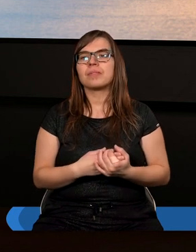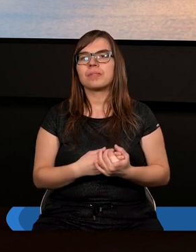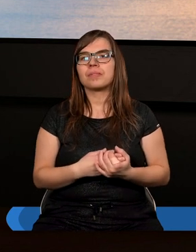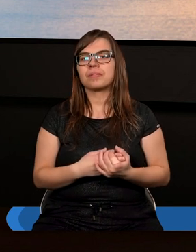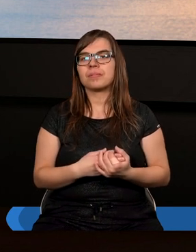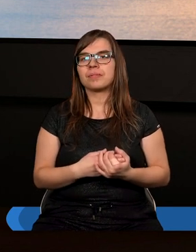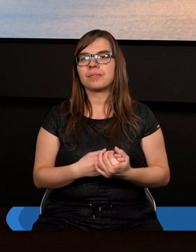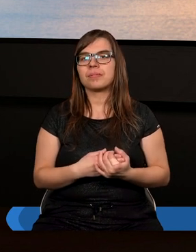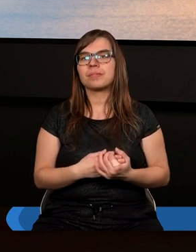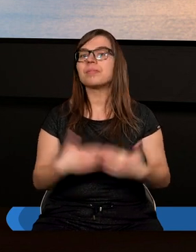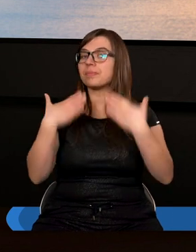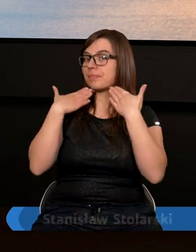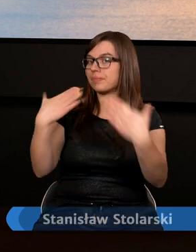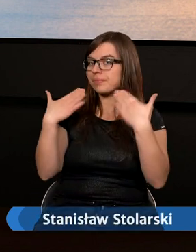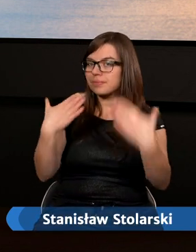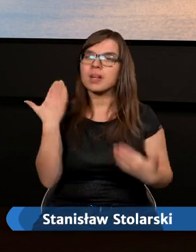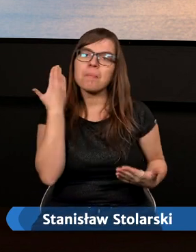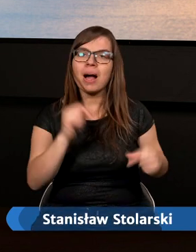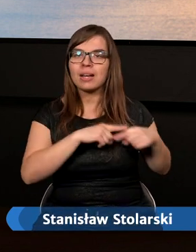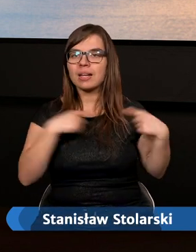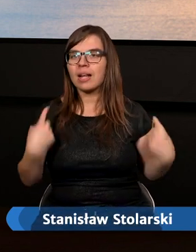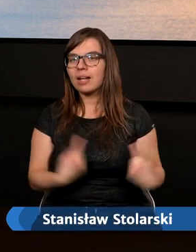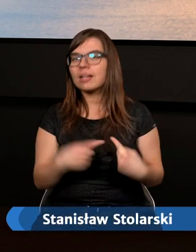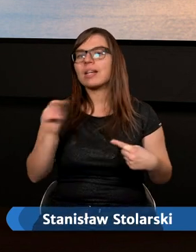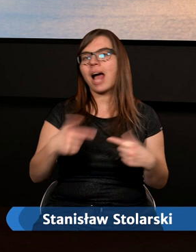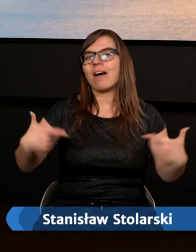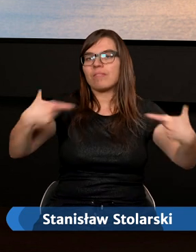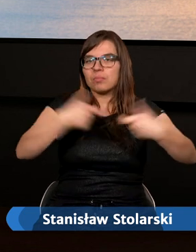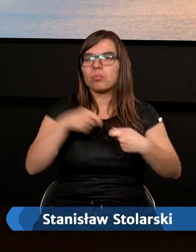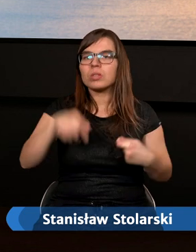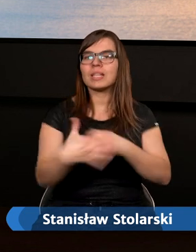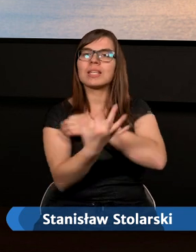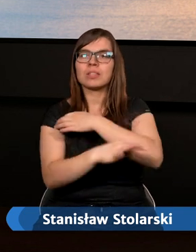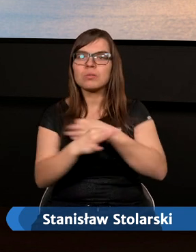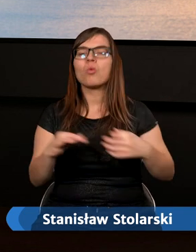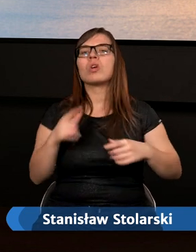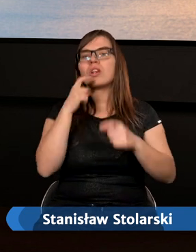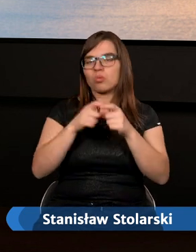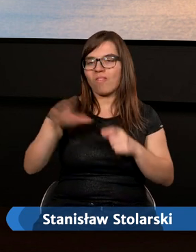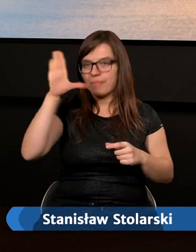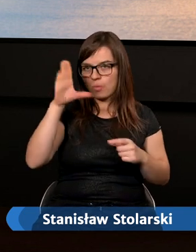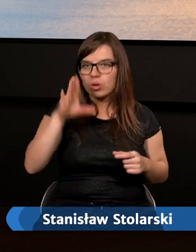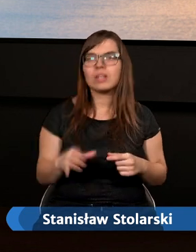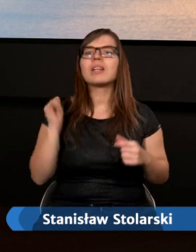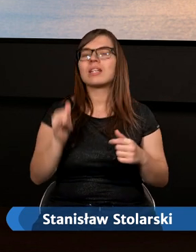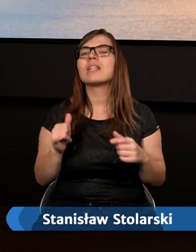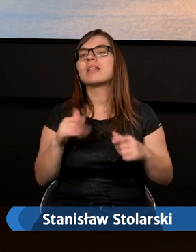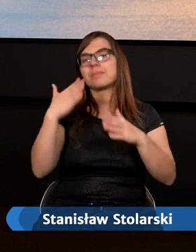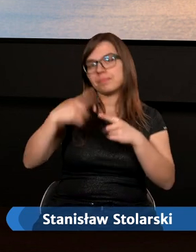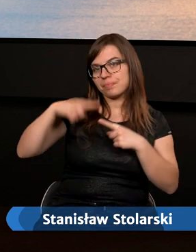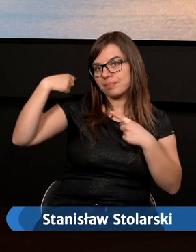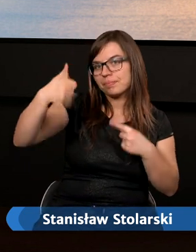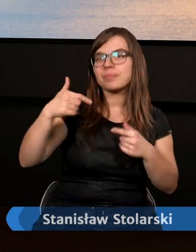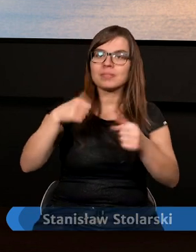Dziękujemy bardzo serdecznie za ten wspólnie spędzony czas przy Słowie Bożym. Jednocześnie gorąco zapraszając na